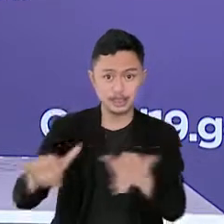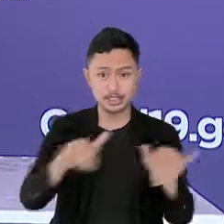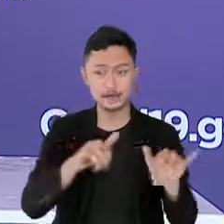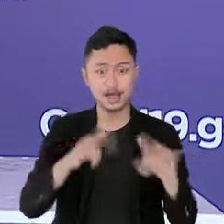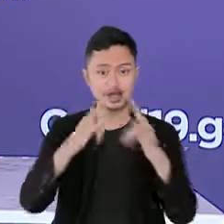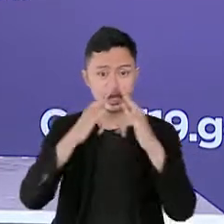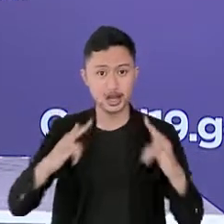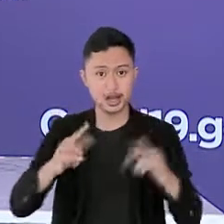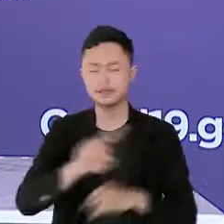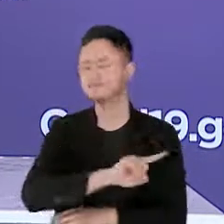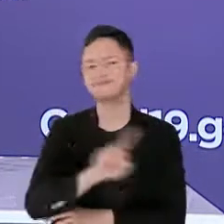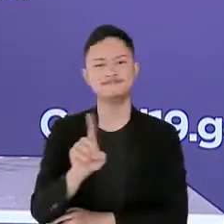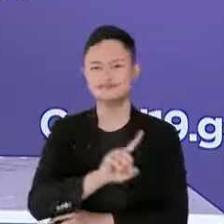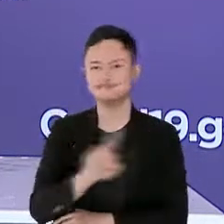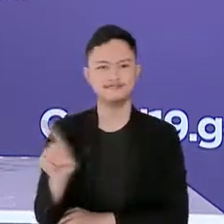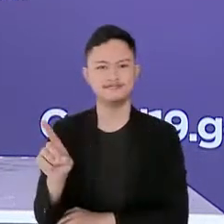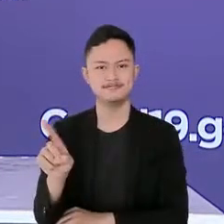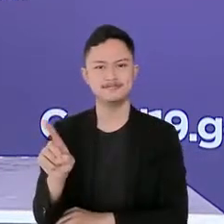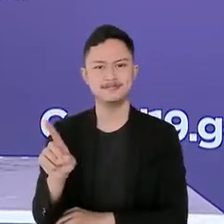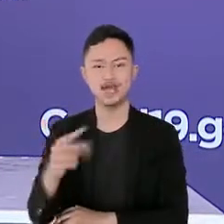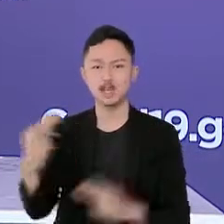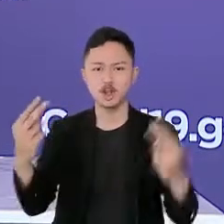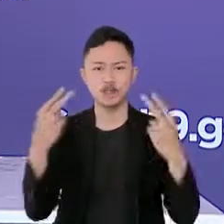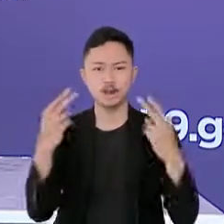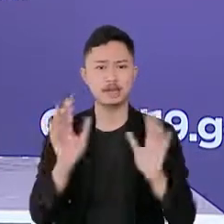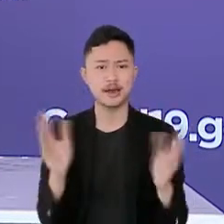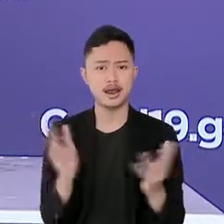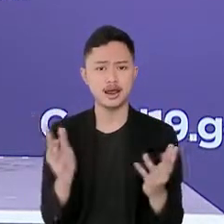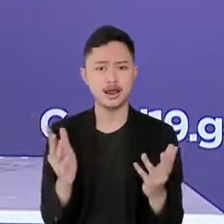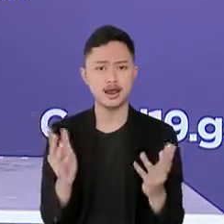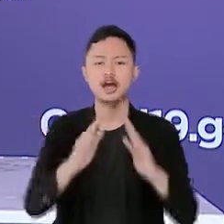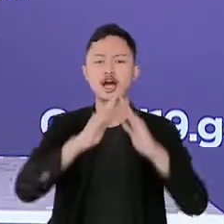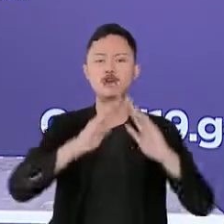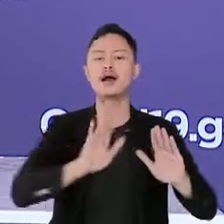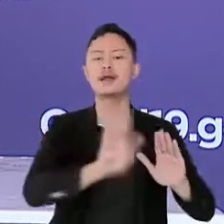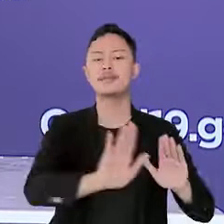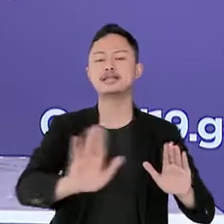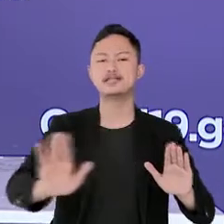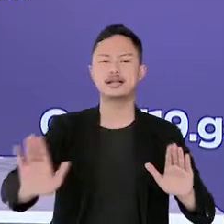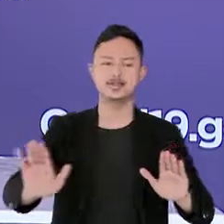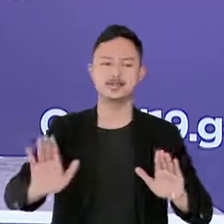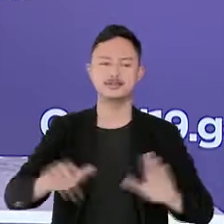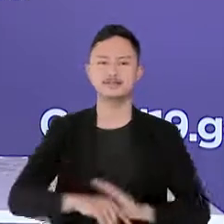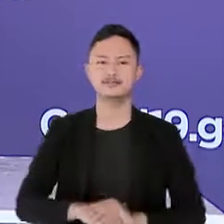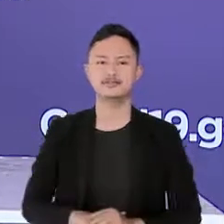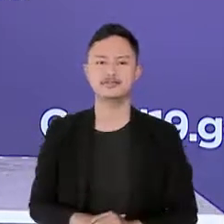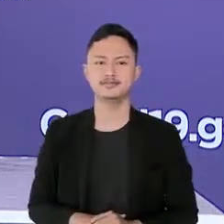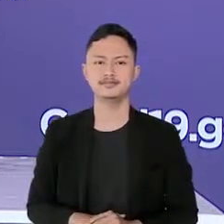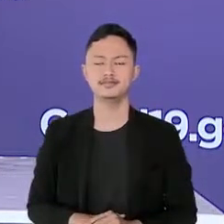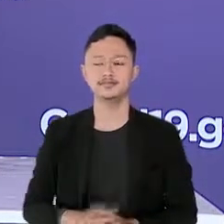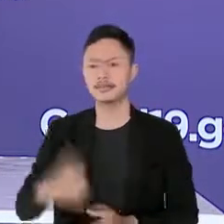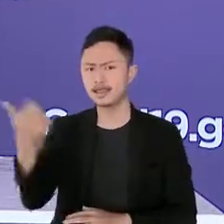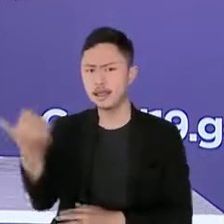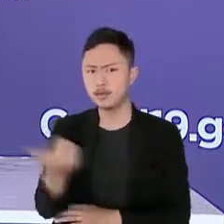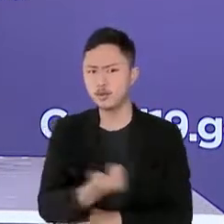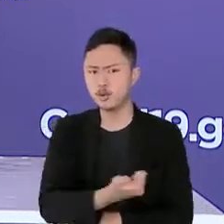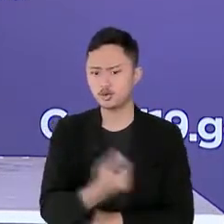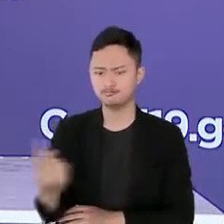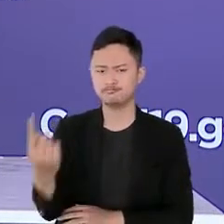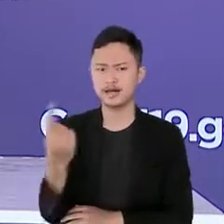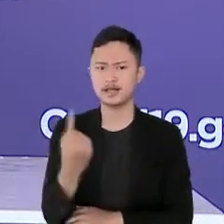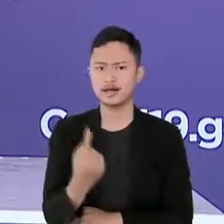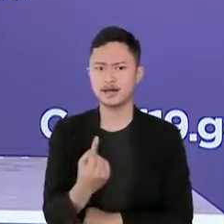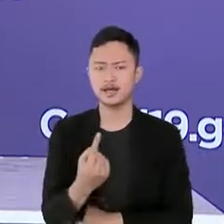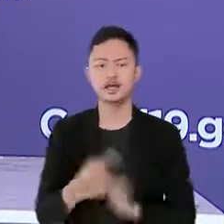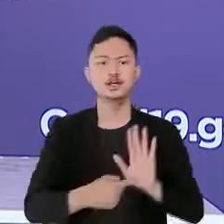at diminta untuk menyaksikan pertandingan di rumah masing-masing melakukan pemeriksaan kesehatan bagi tamu dan penonton y